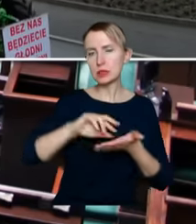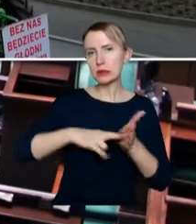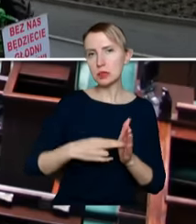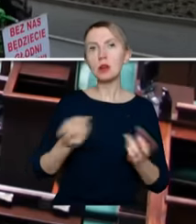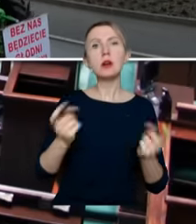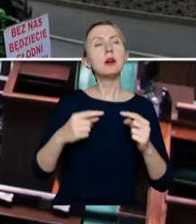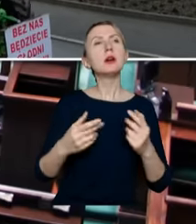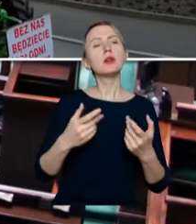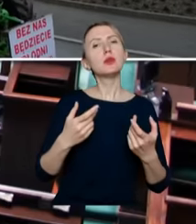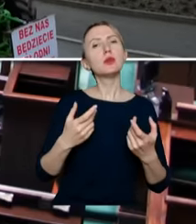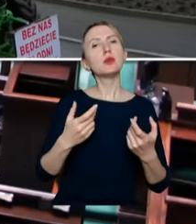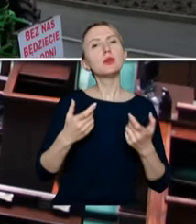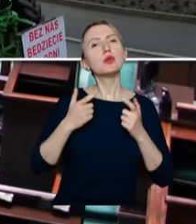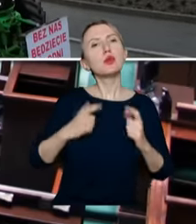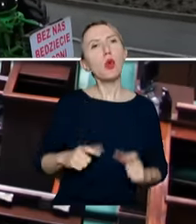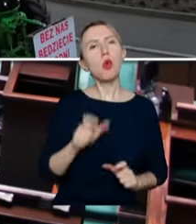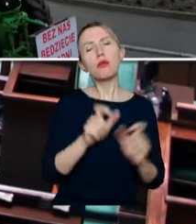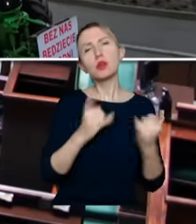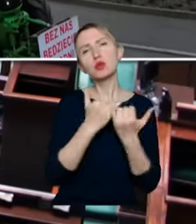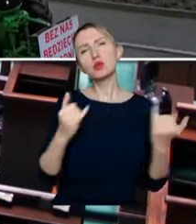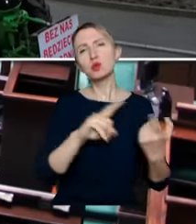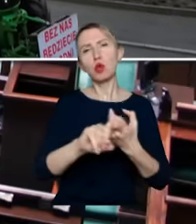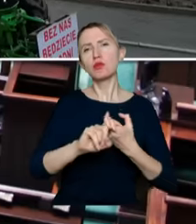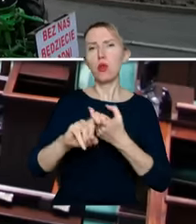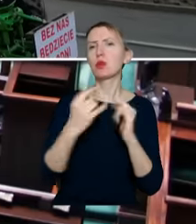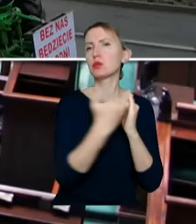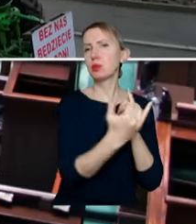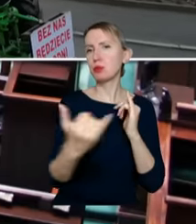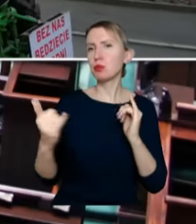szukana wieś, czy czy jakieś takie inne